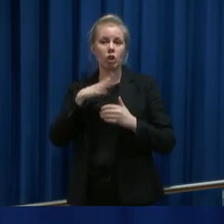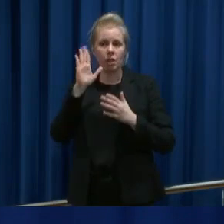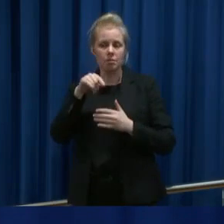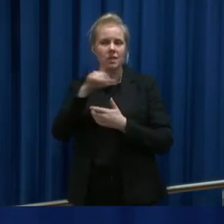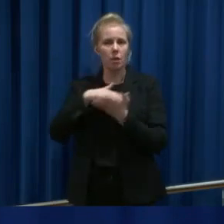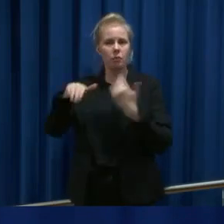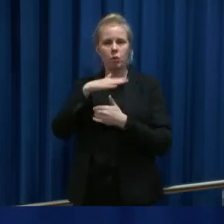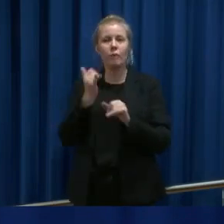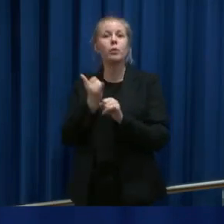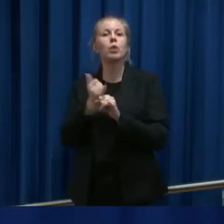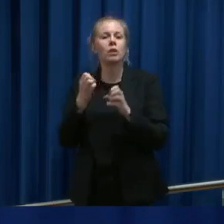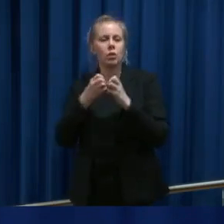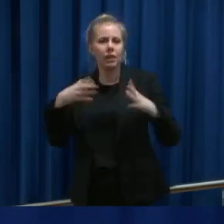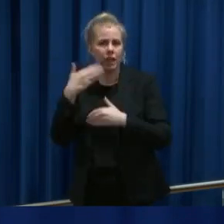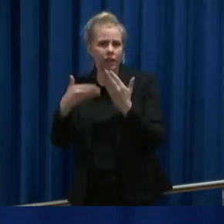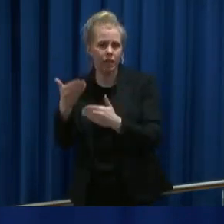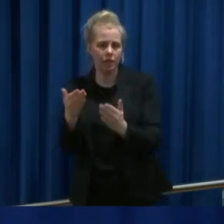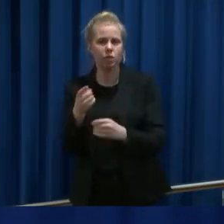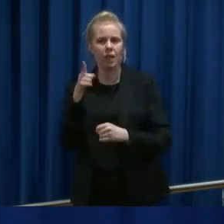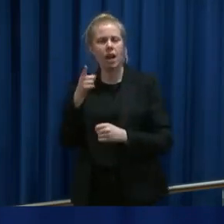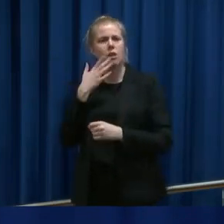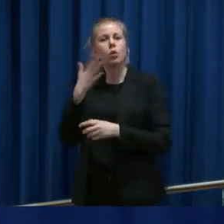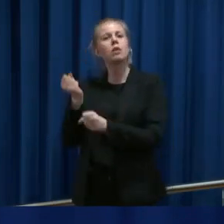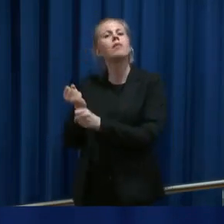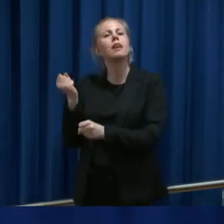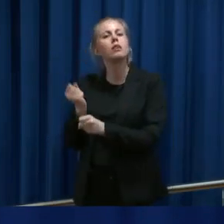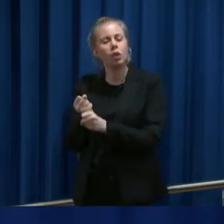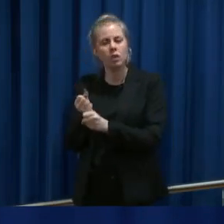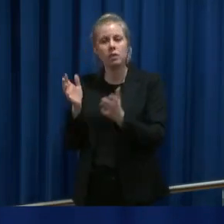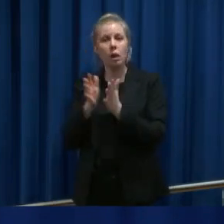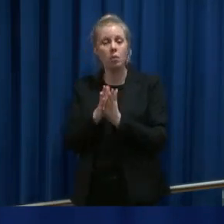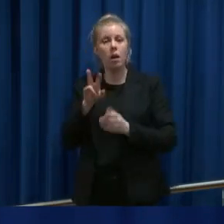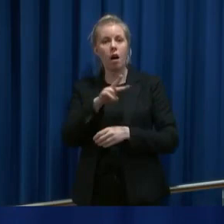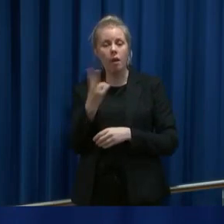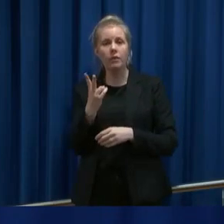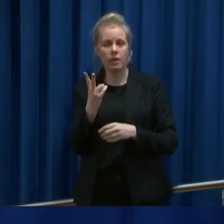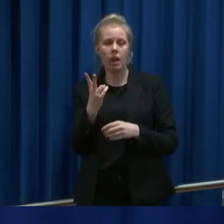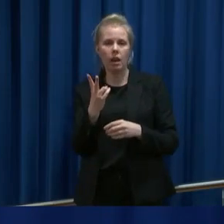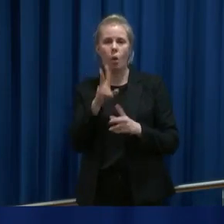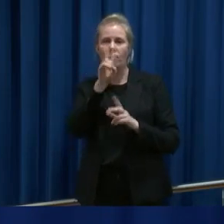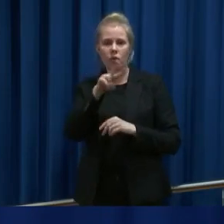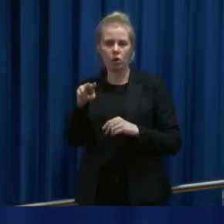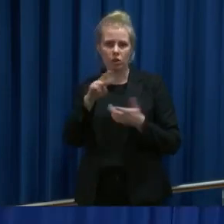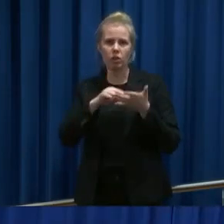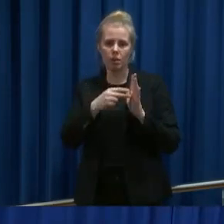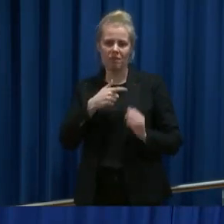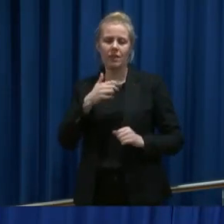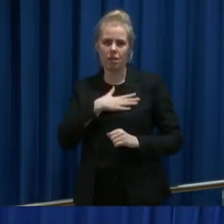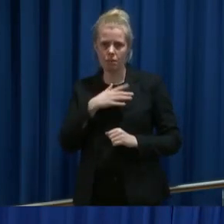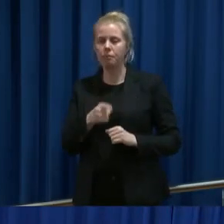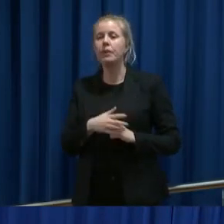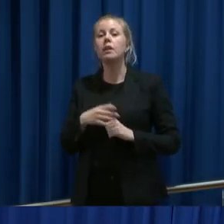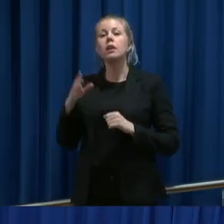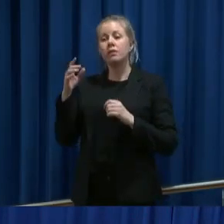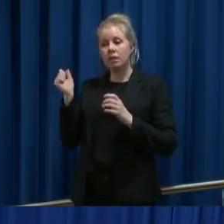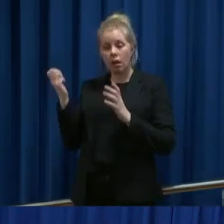utviklingen der foregår. Så dette er et godt verktøy sammen med andre typer overvåkningssystemer som vi har. Det kommer på helsenorge